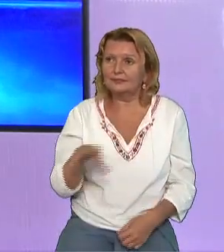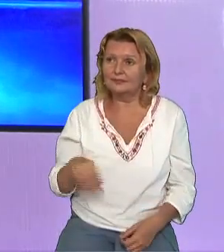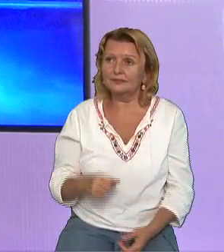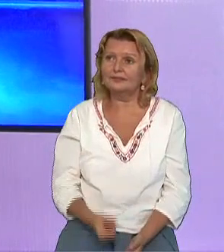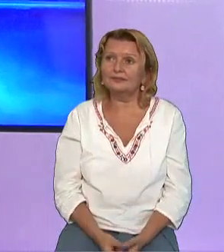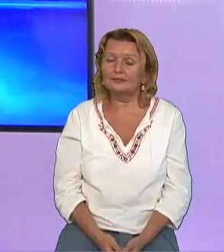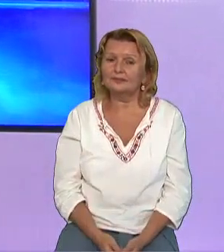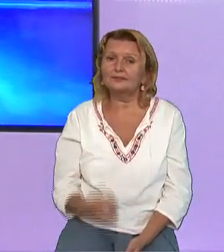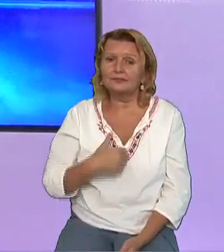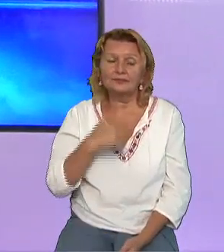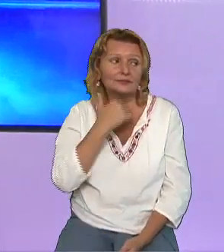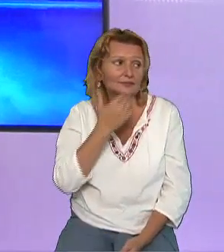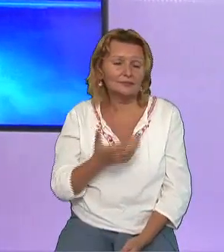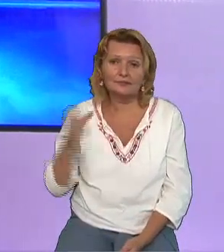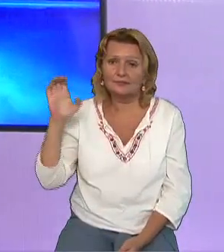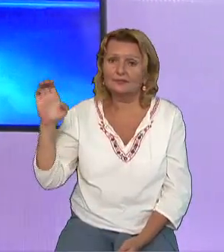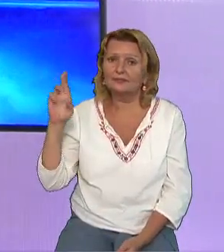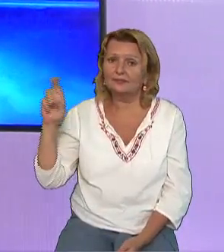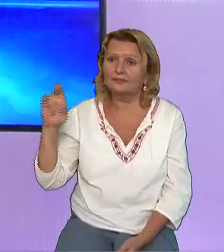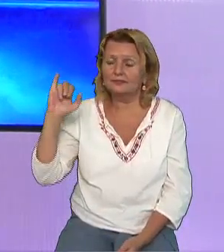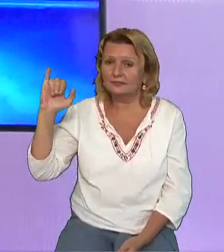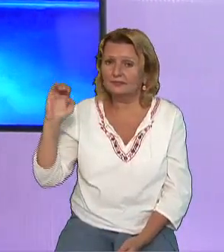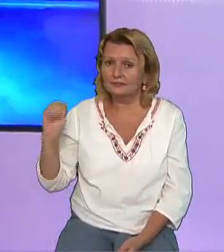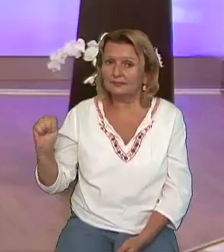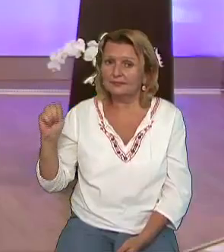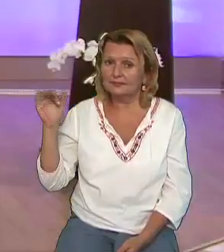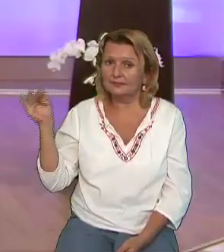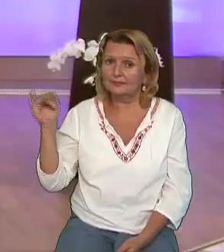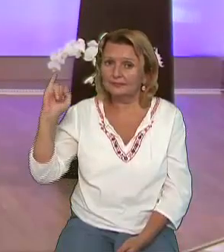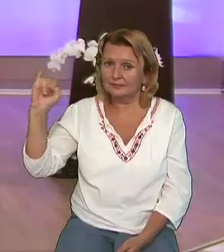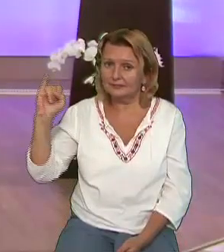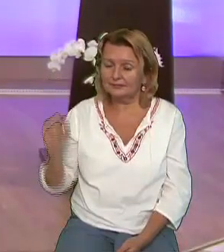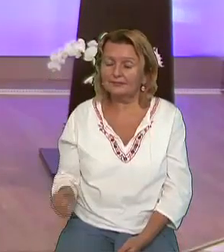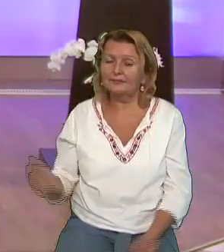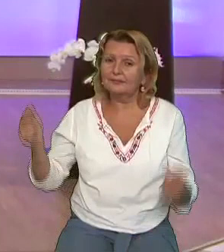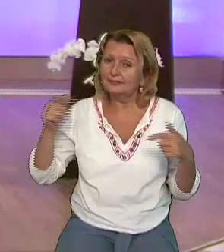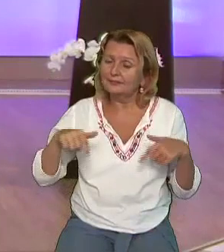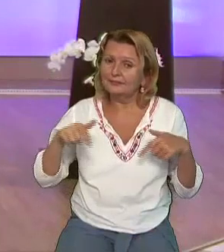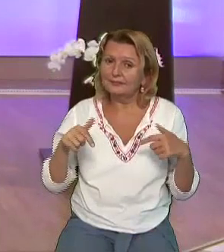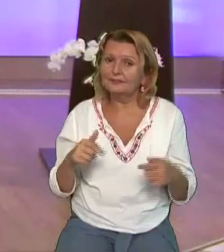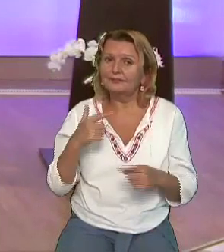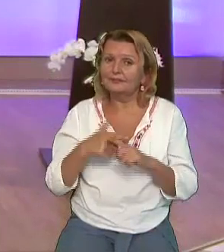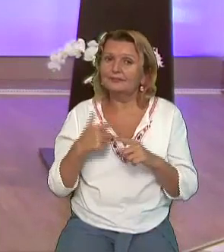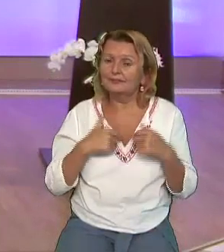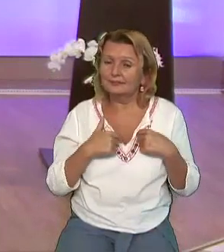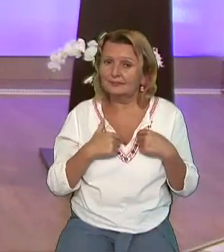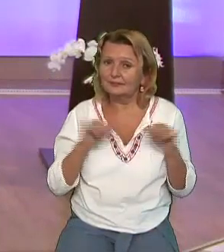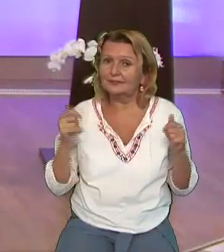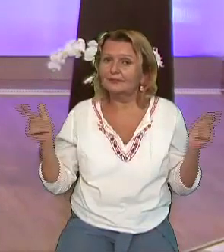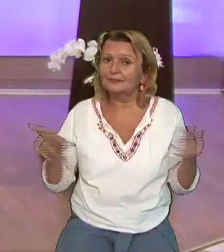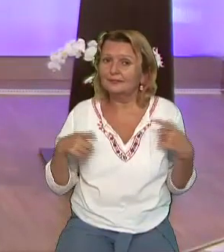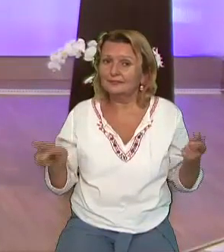mulțumesc din tot sufletul că a venit și că este alături de noi. Ne-a introdus așa într-o atmosferă plină de pace, de a fi